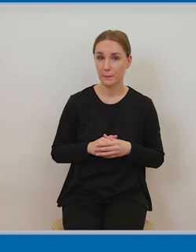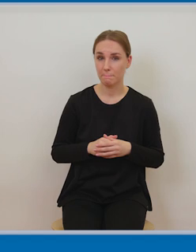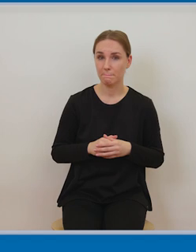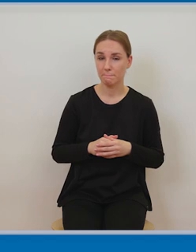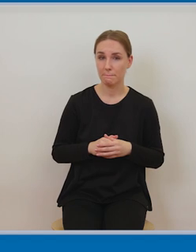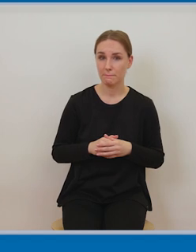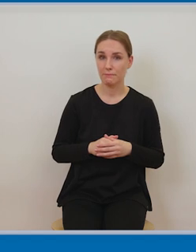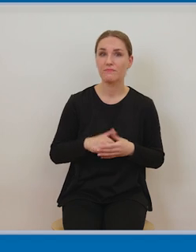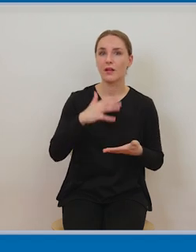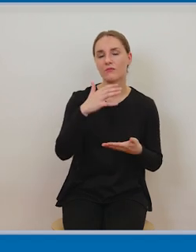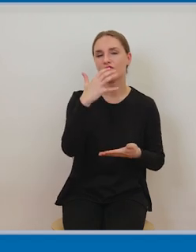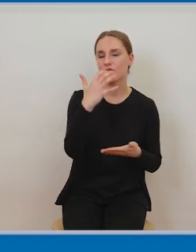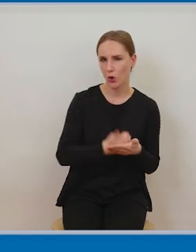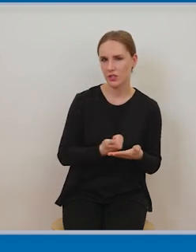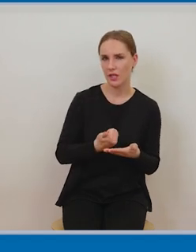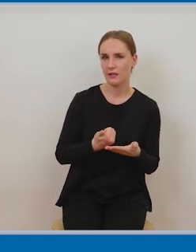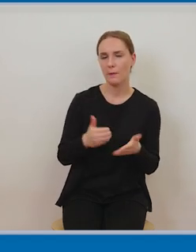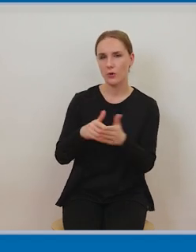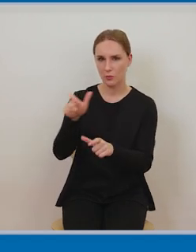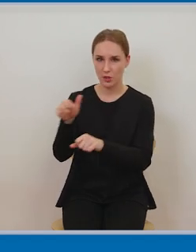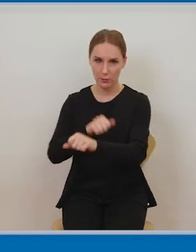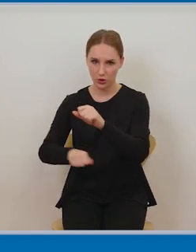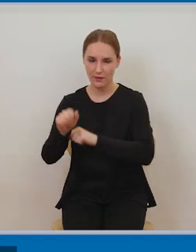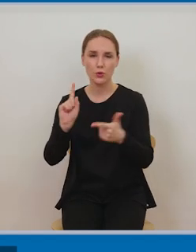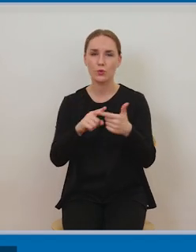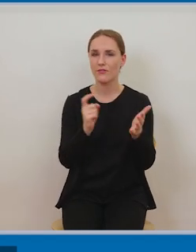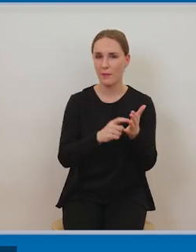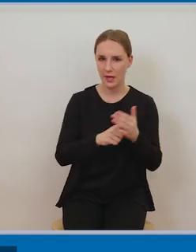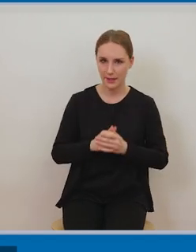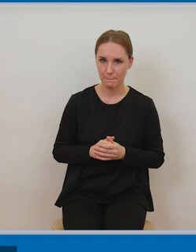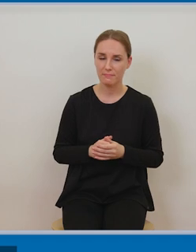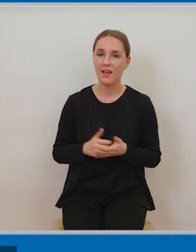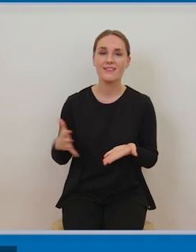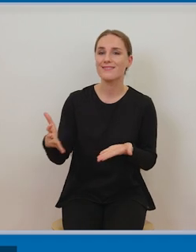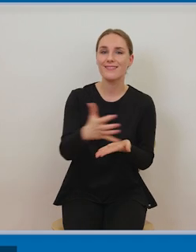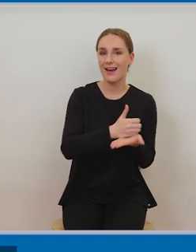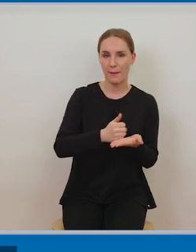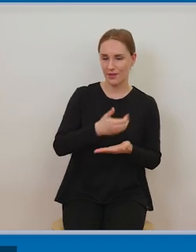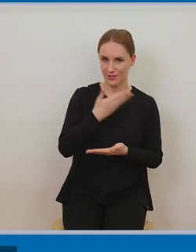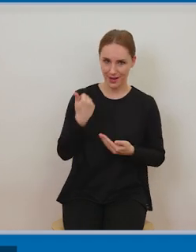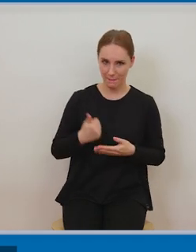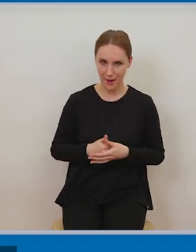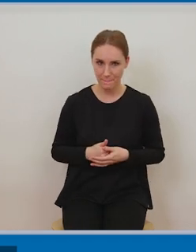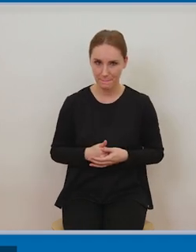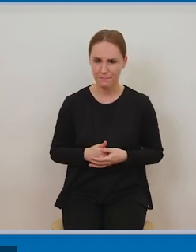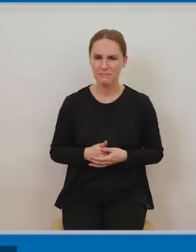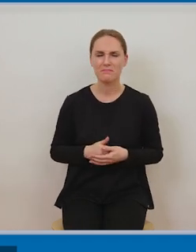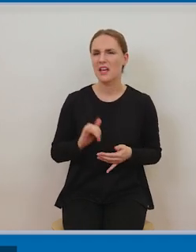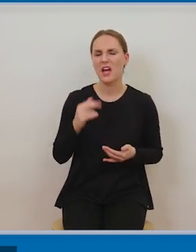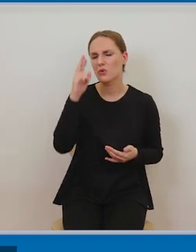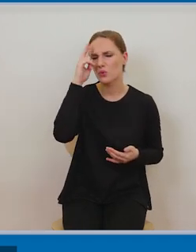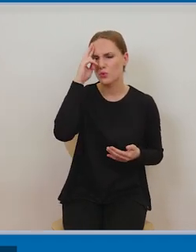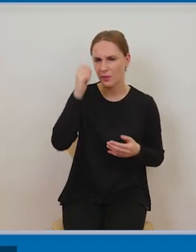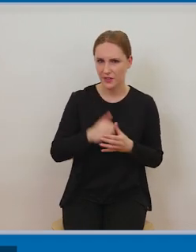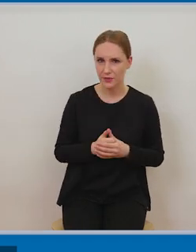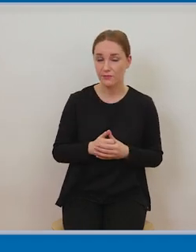są udostępniane im, ale bez dodatkowej odpłatności. Nie jest pobierana żadna odpłatność. Bardzo istotnym